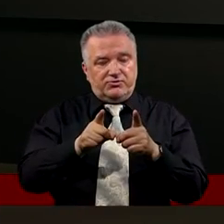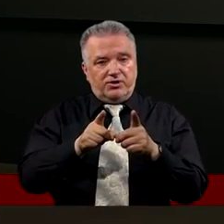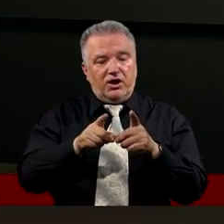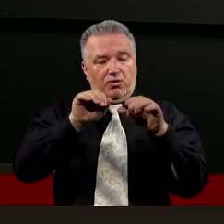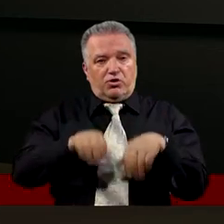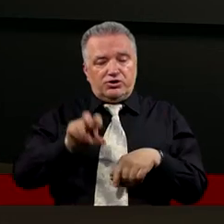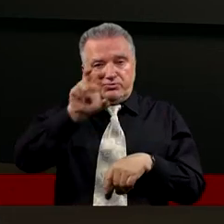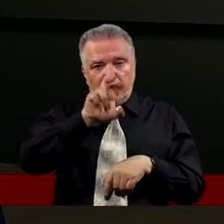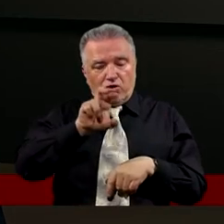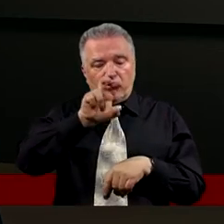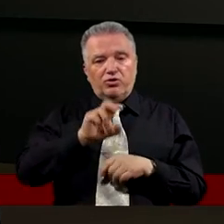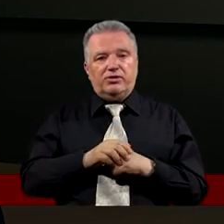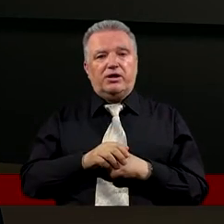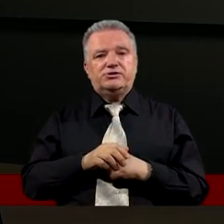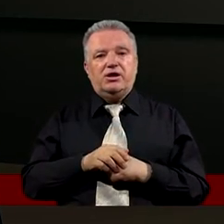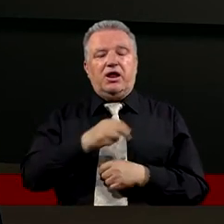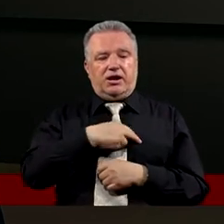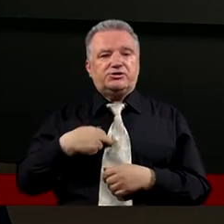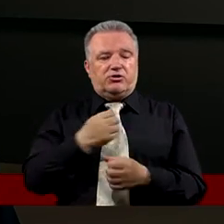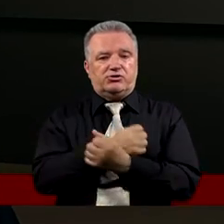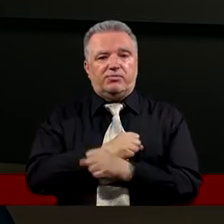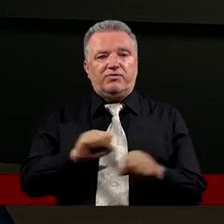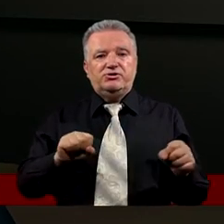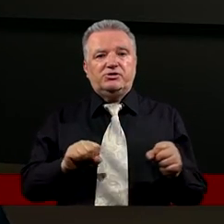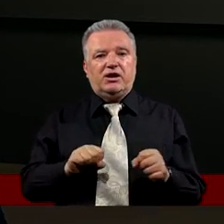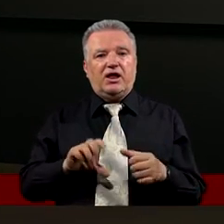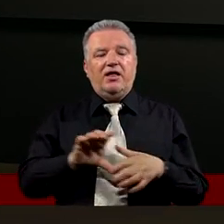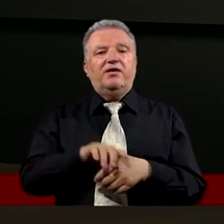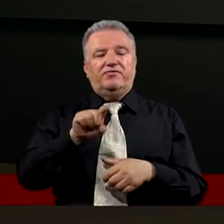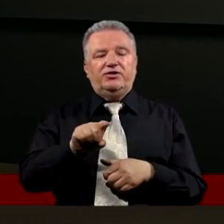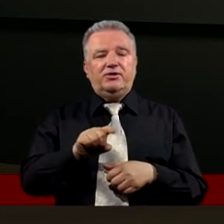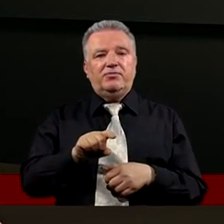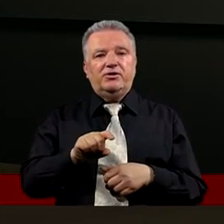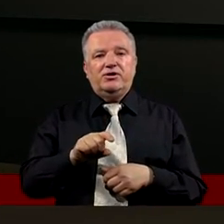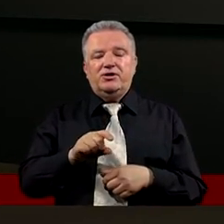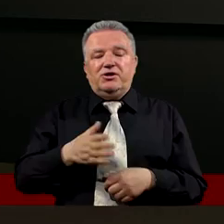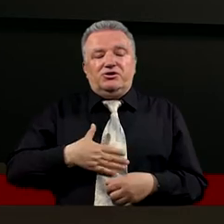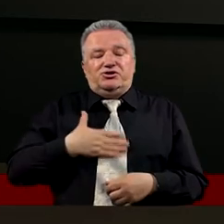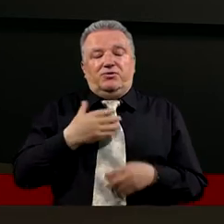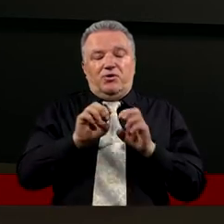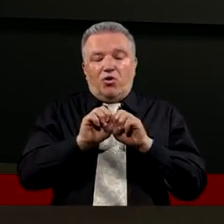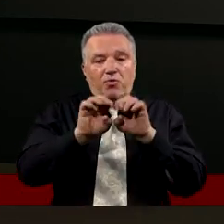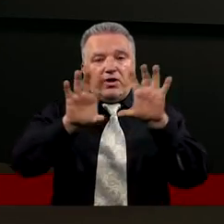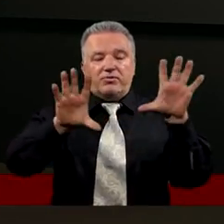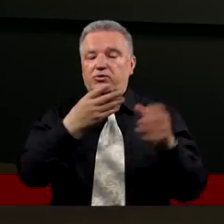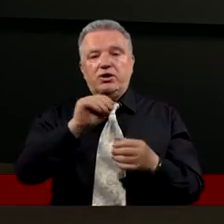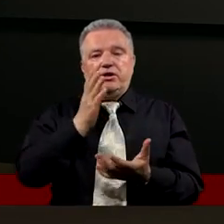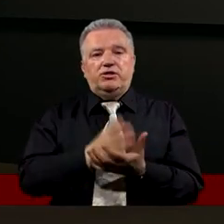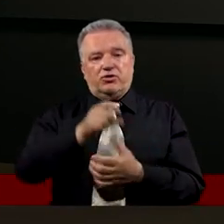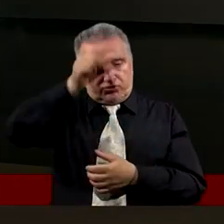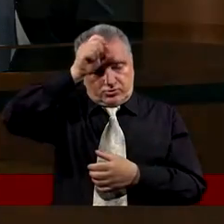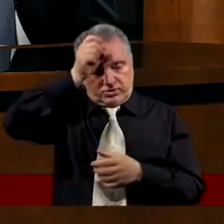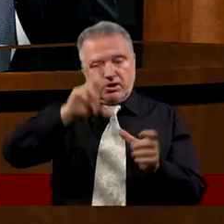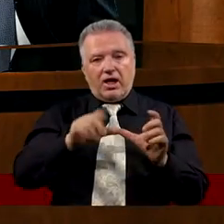mogliśmy oglądać Oglądać naszego Zbawiciela Właśnie w tym niezwykłym objawieniu Nie tylko człowieczeństwa